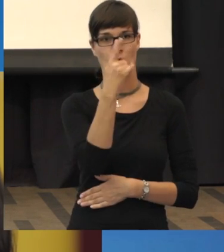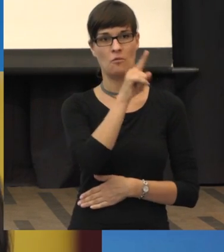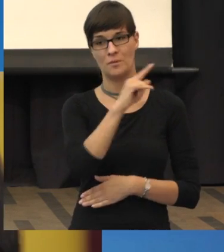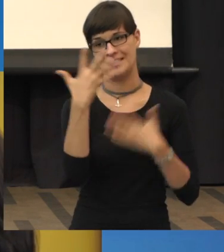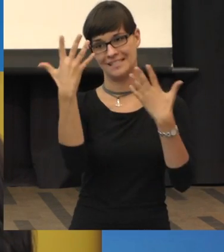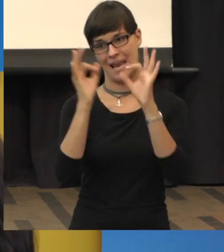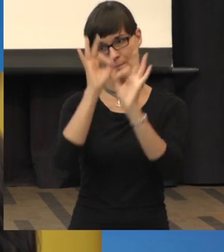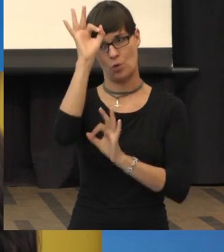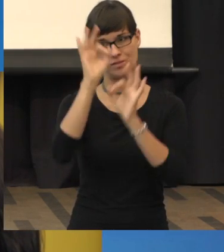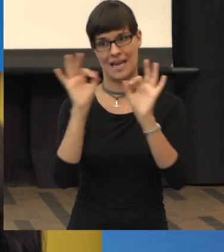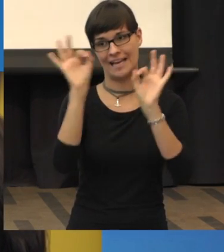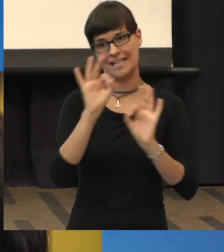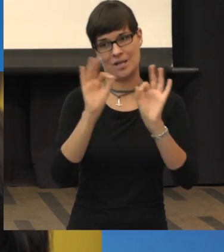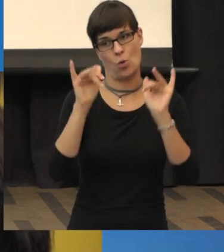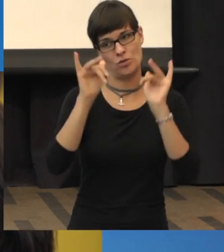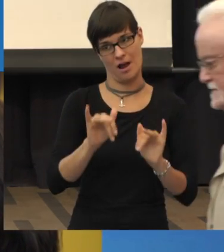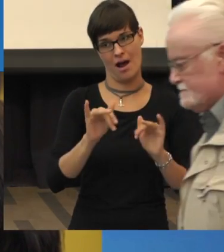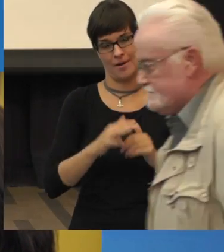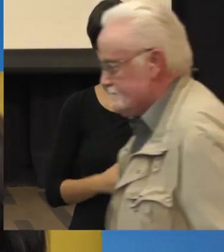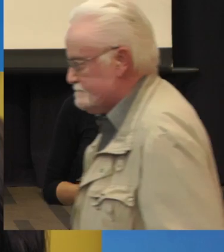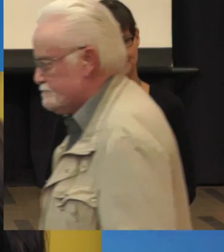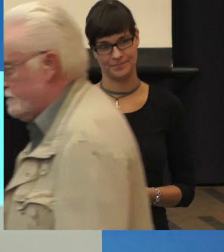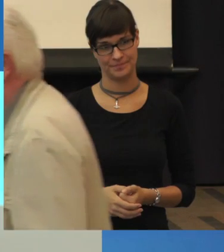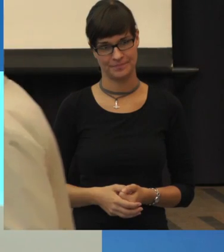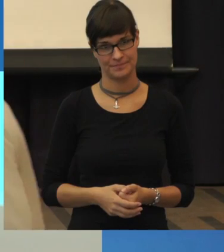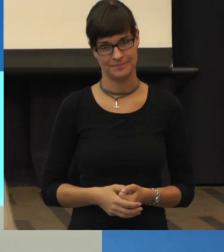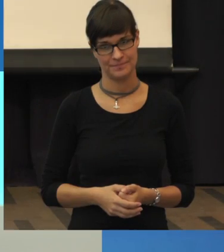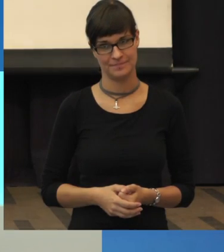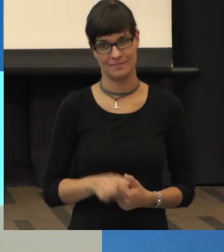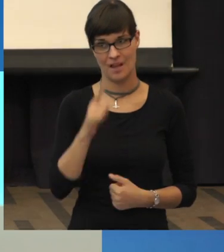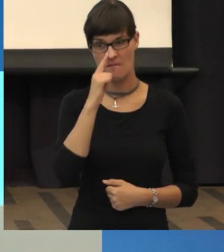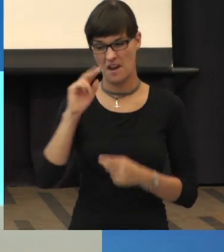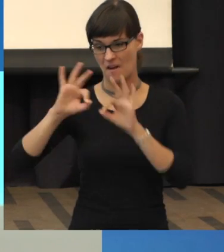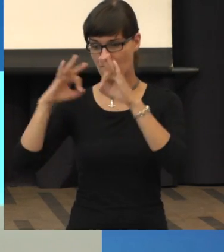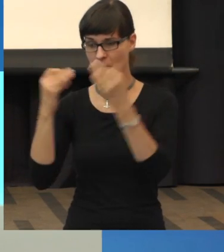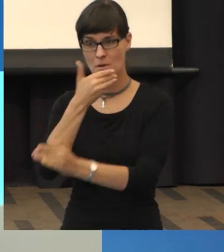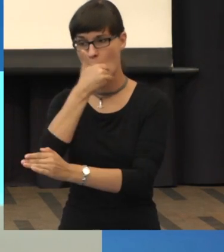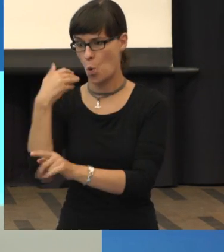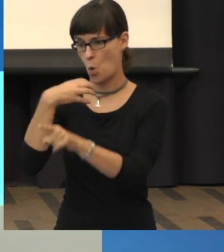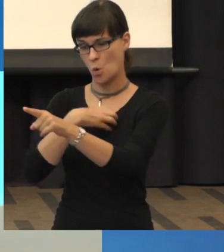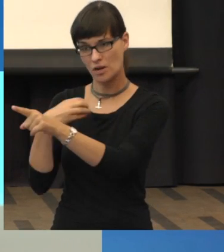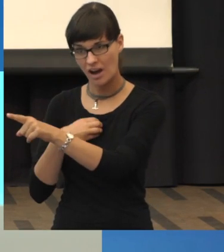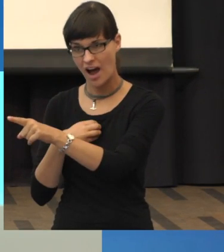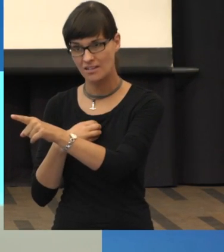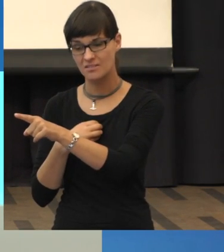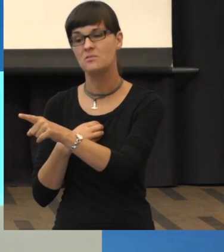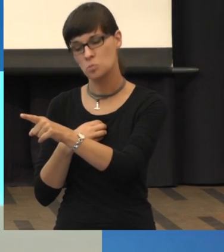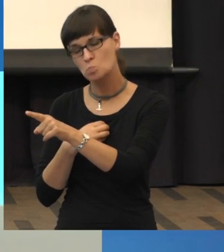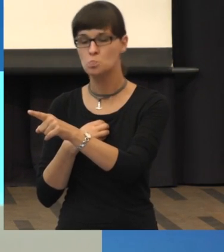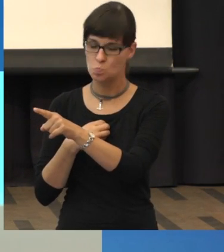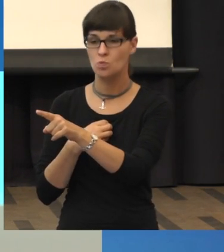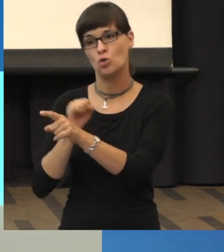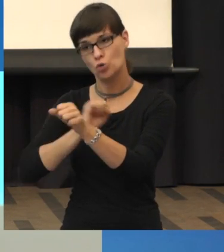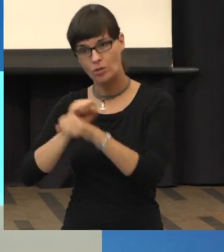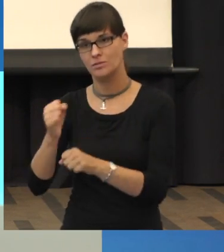bei demjenigen 5 bis 10 Prozent höher als bei dem, der keine Makro-Dignation in der Familie hat. Gleiches